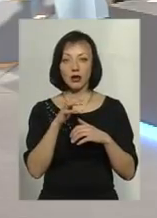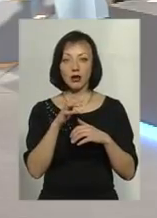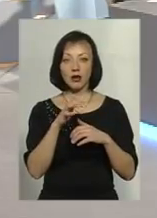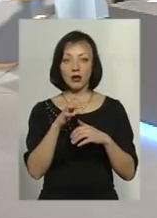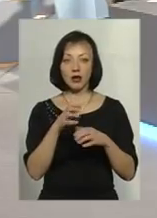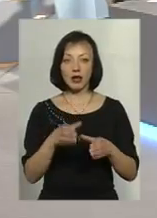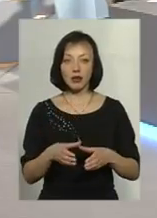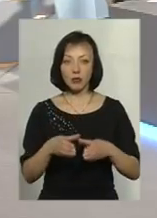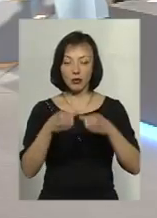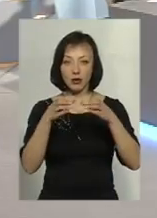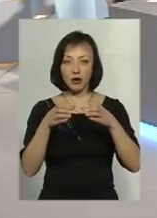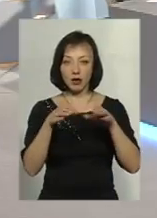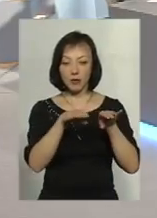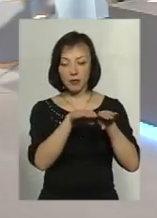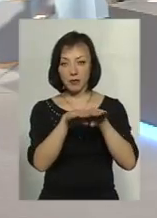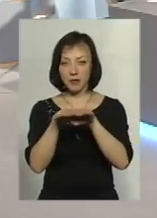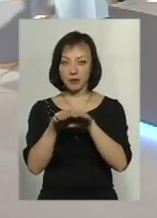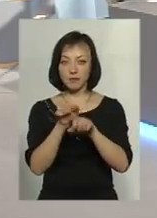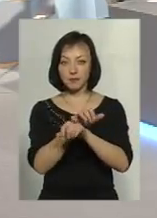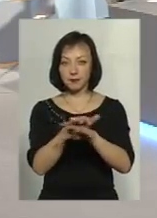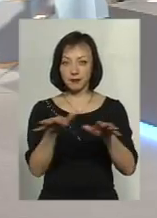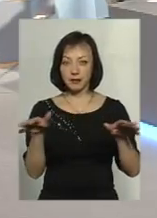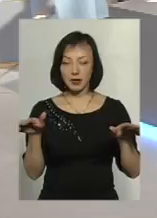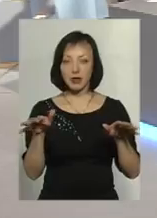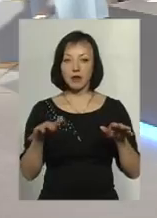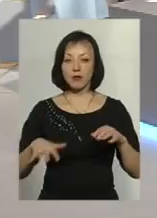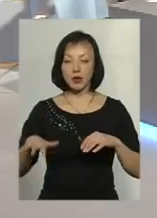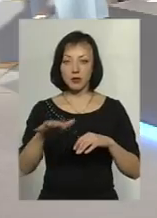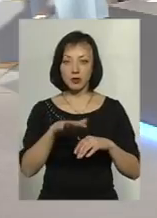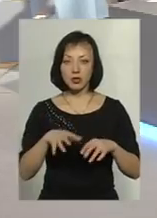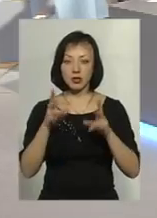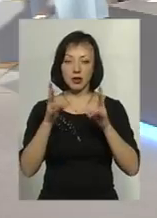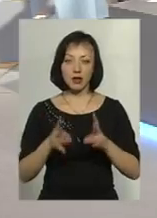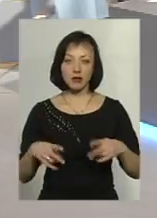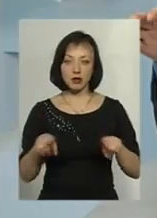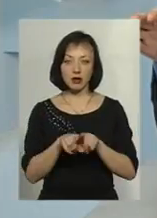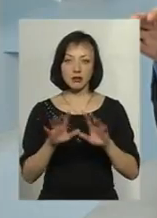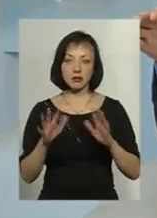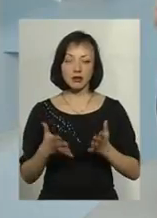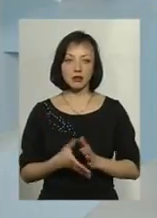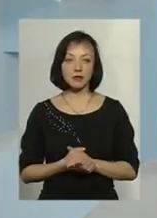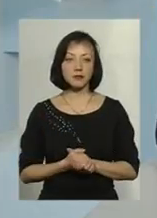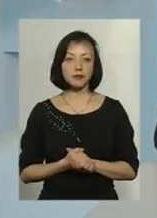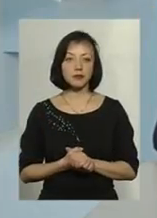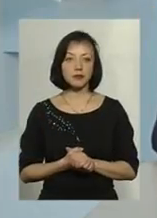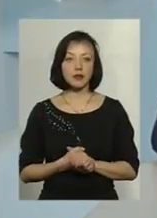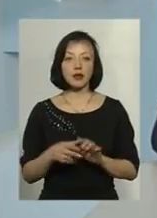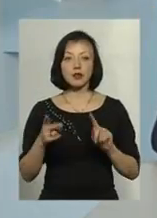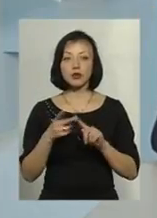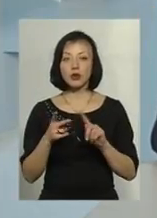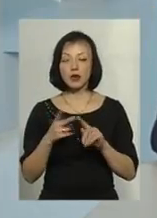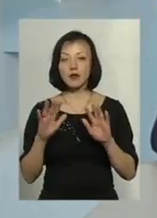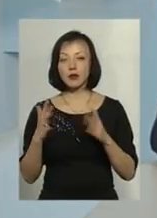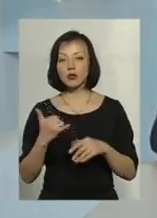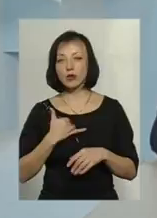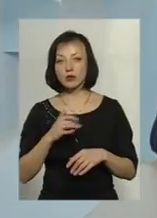пішов по міжстильовому перекриттю простору, приміщення, і, на жаль, сталася така трагічна ситуація. І другий випадок, в